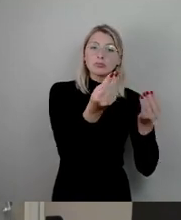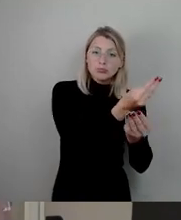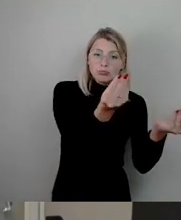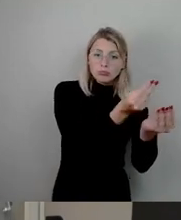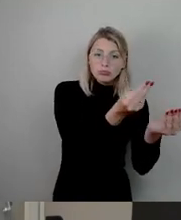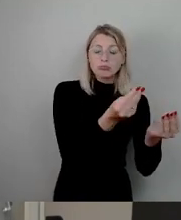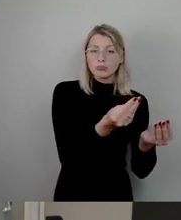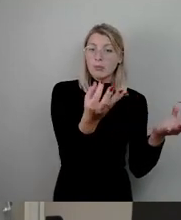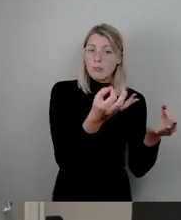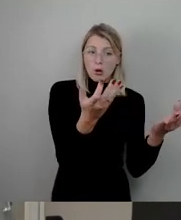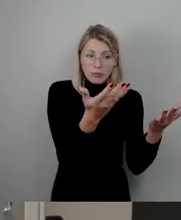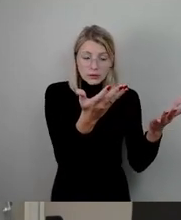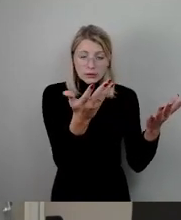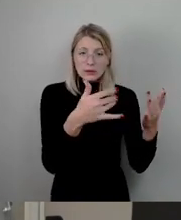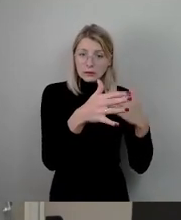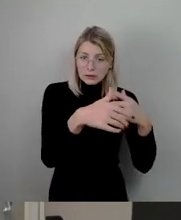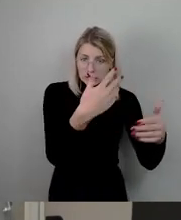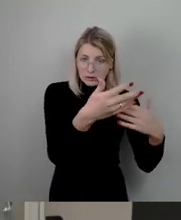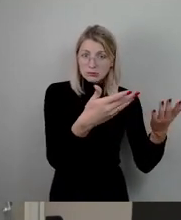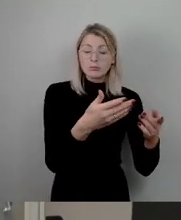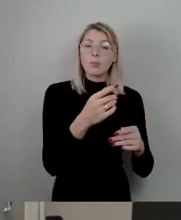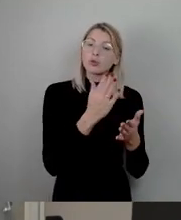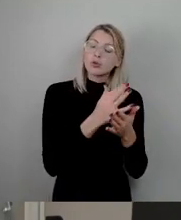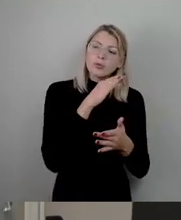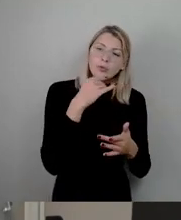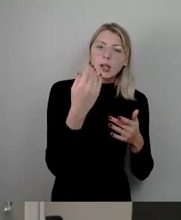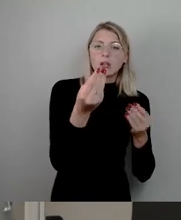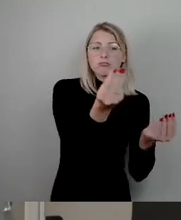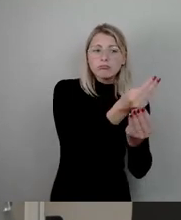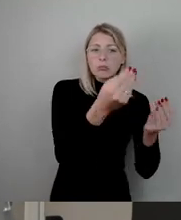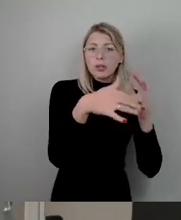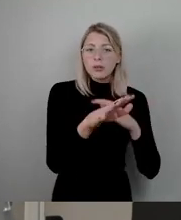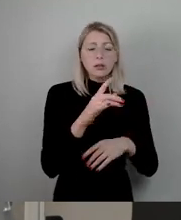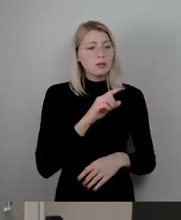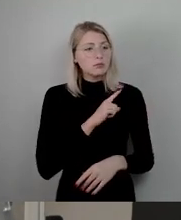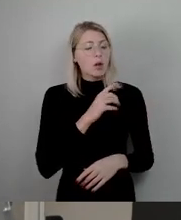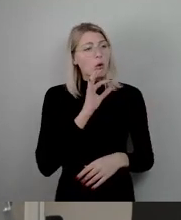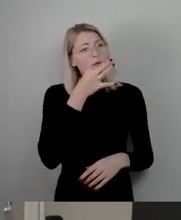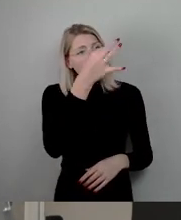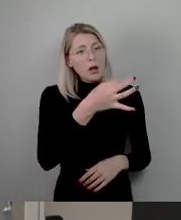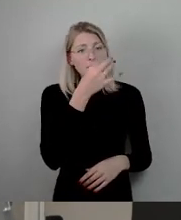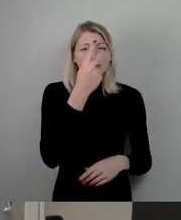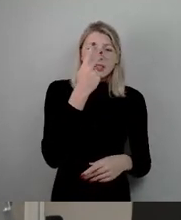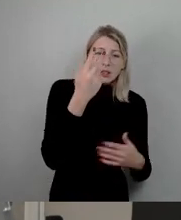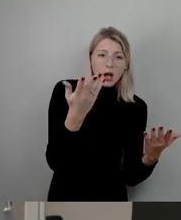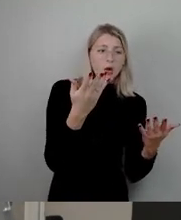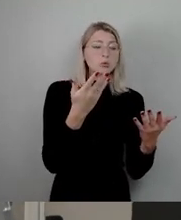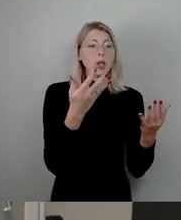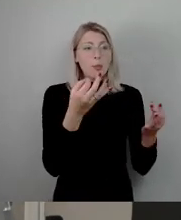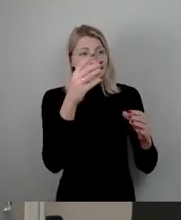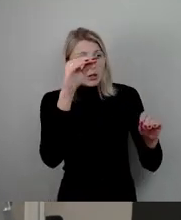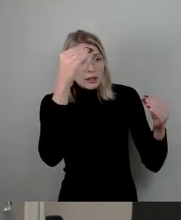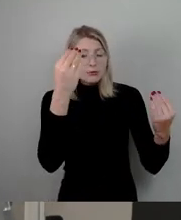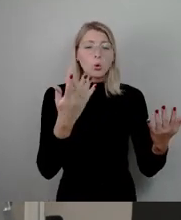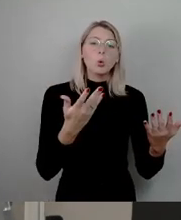hat jetzt eine Reihe von Gesprächen gegeben. Wir haben auch immer wieder Anfragen dazu gestellt, um uns zu erkundigen. Und jetzt sind wir in der